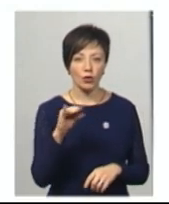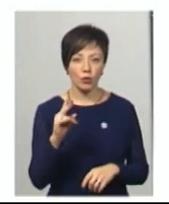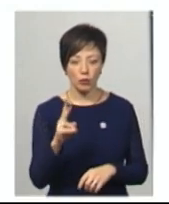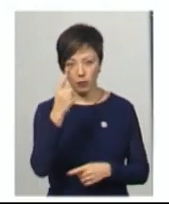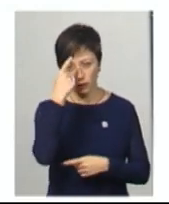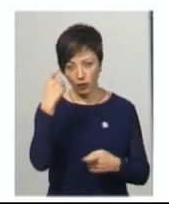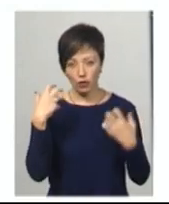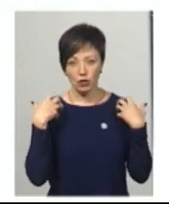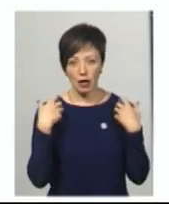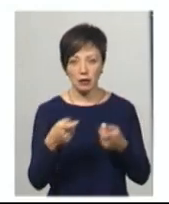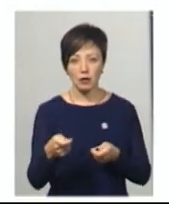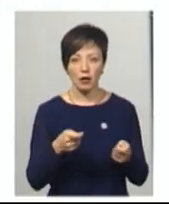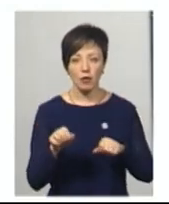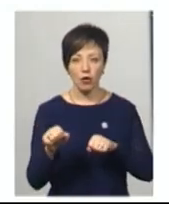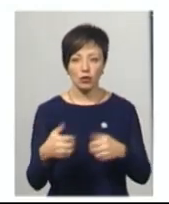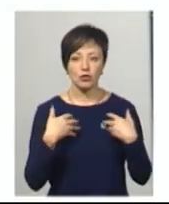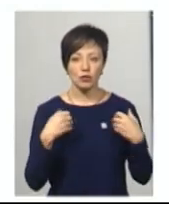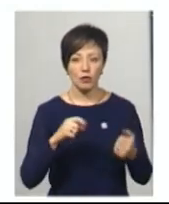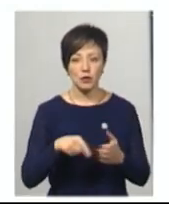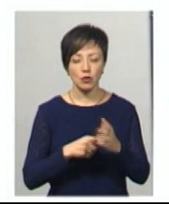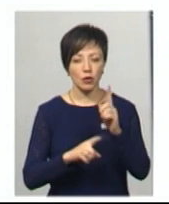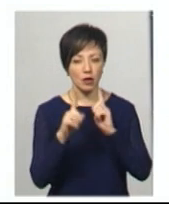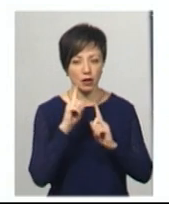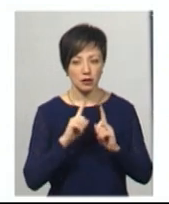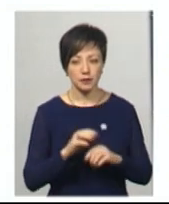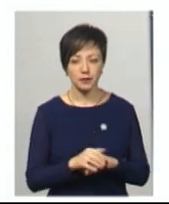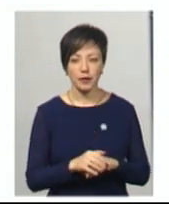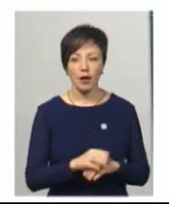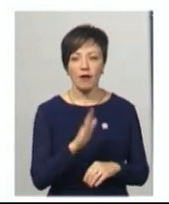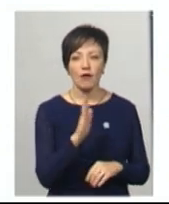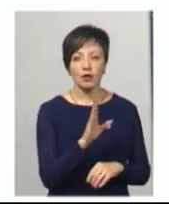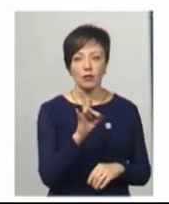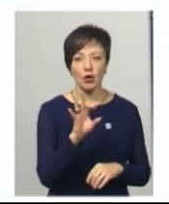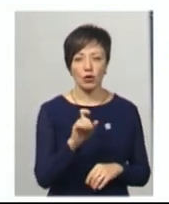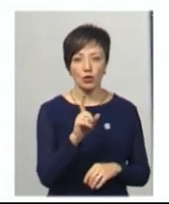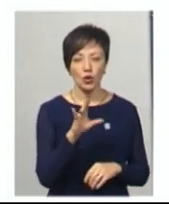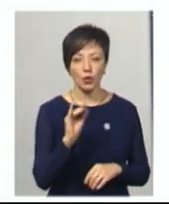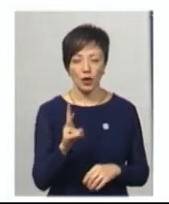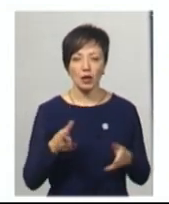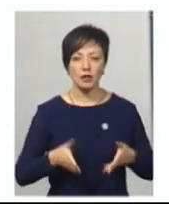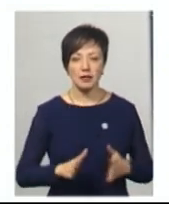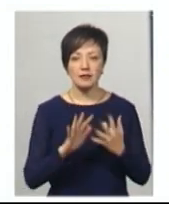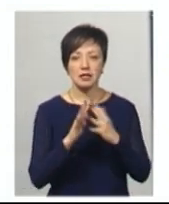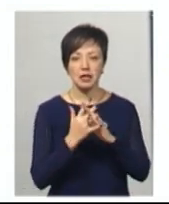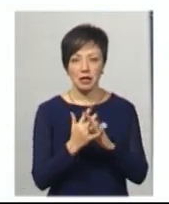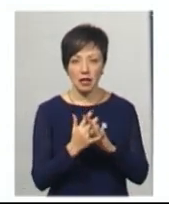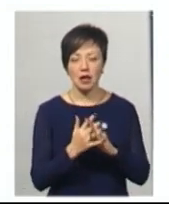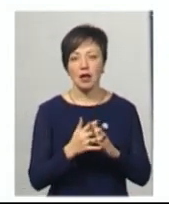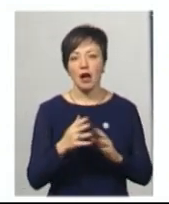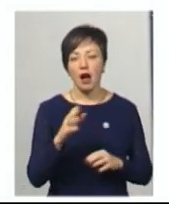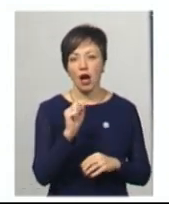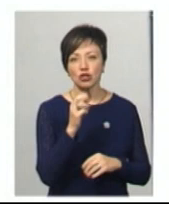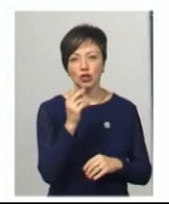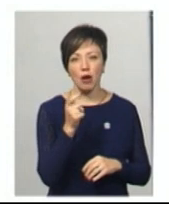Департаменту охорони здоров'я Хмельницької міської ради Борис Ткач. Володимир Розгонюк народився в селі Бахарден, Бахарденського району